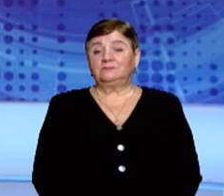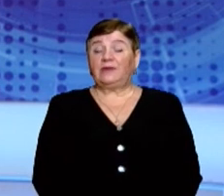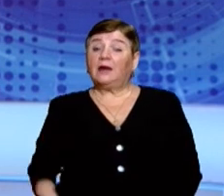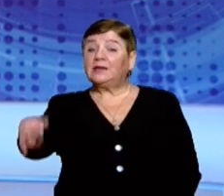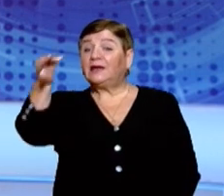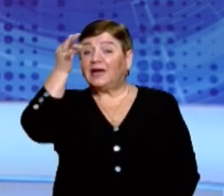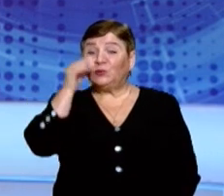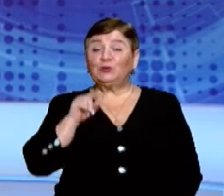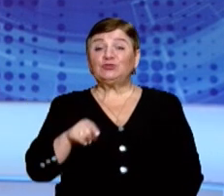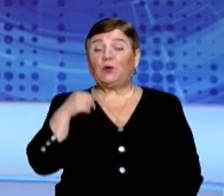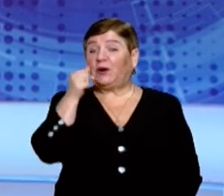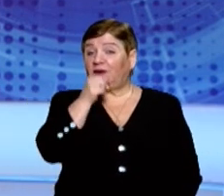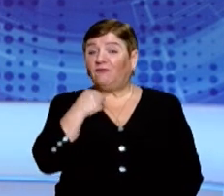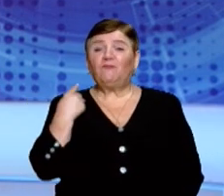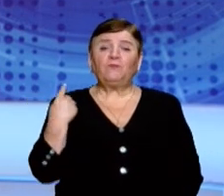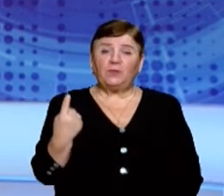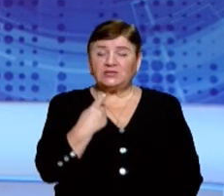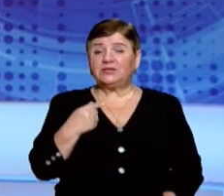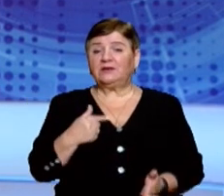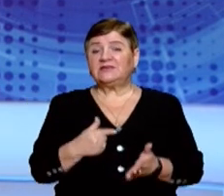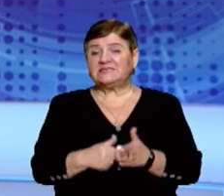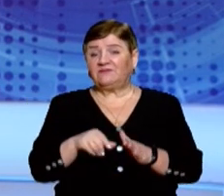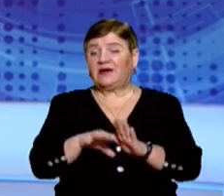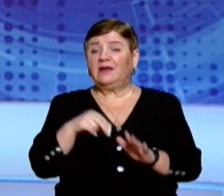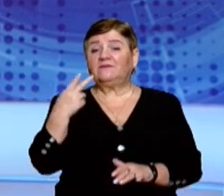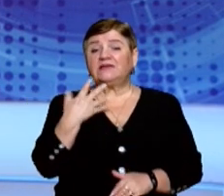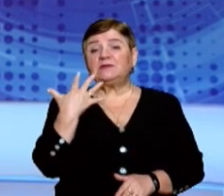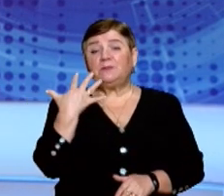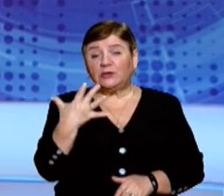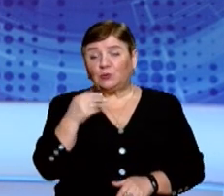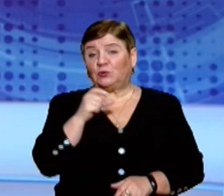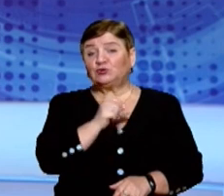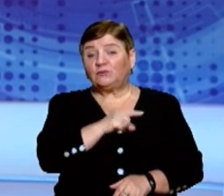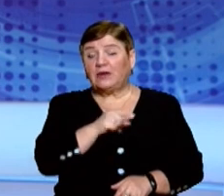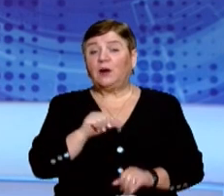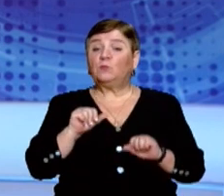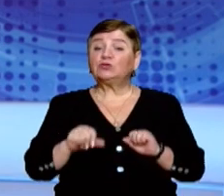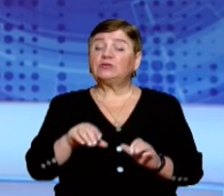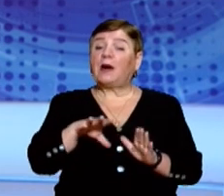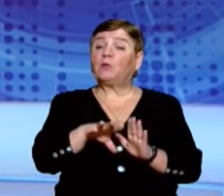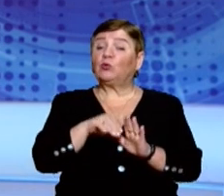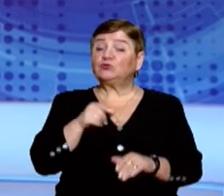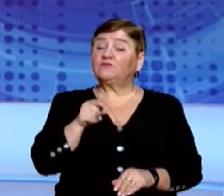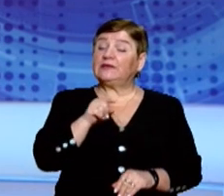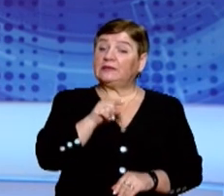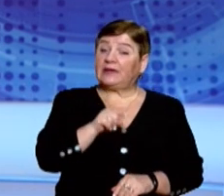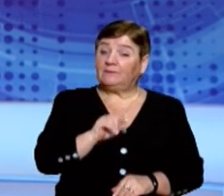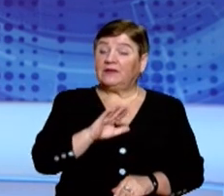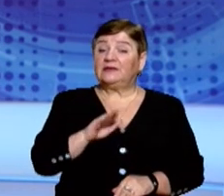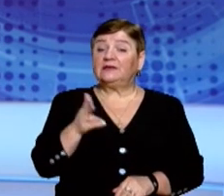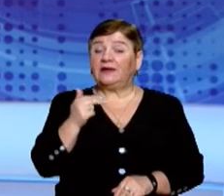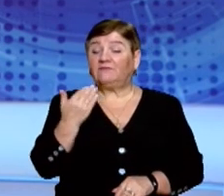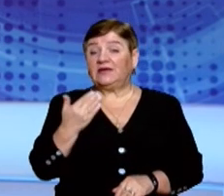Нагадаю, цьогоріч вперше на місцевих виборах 25 жовтня можна проголосувати там, де ви фактично живете, а не